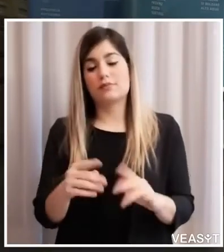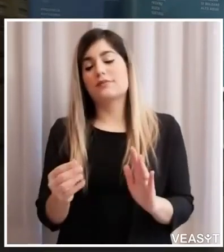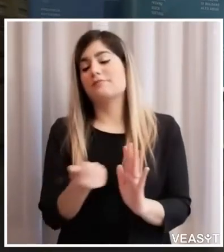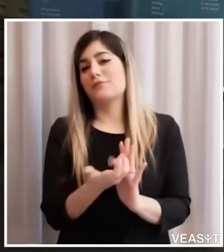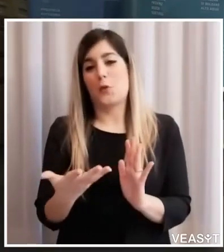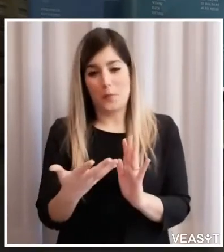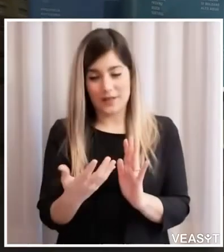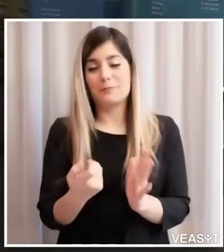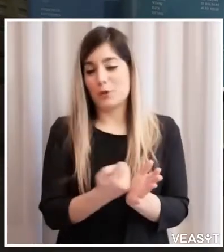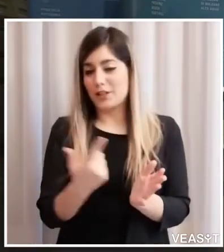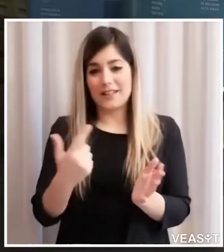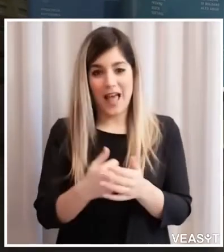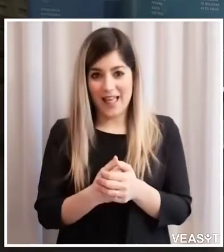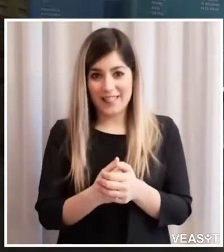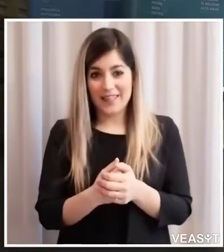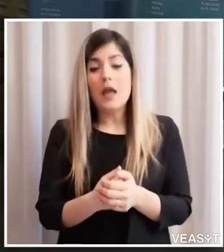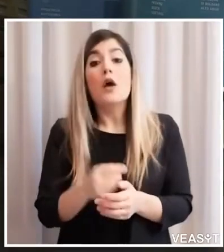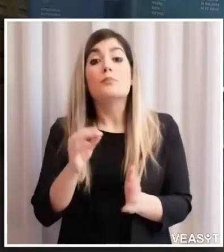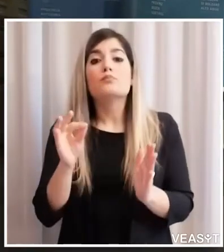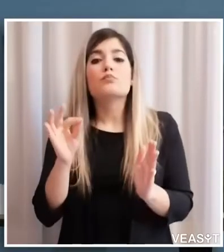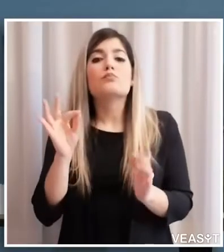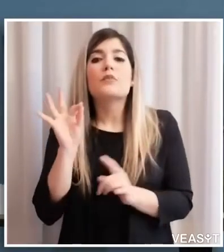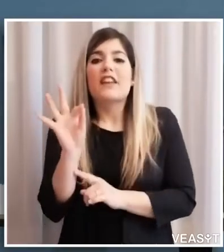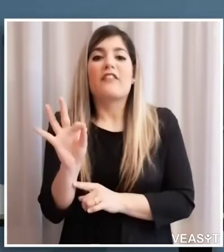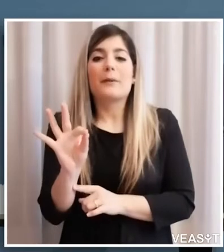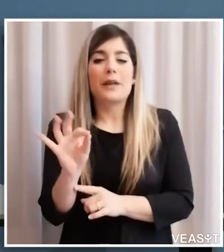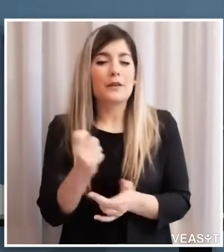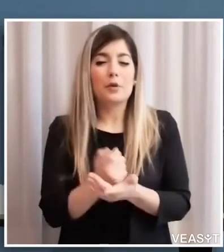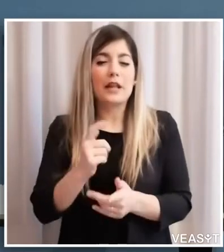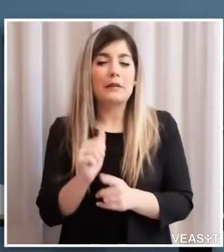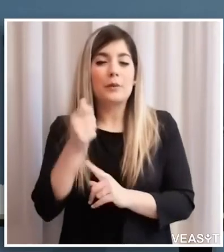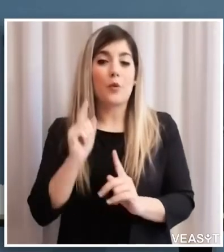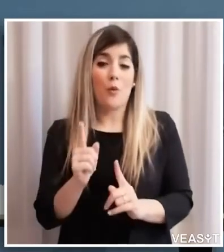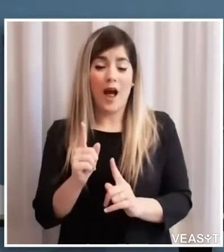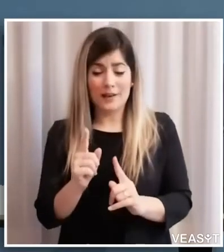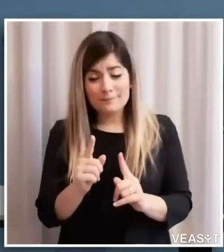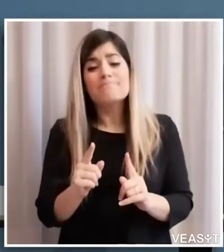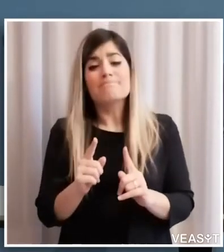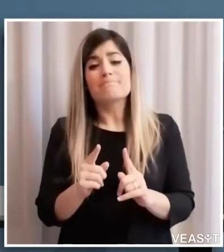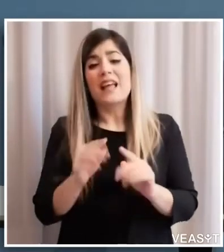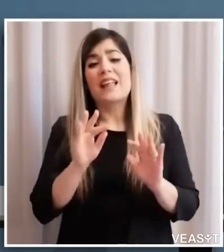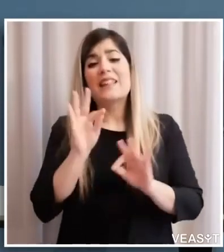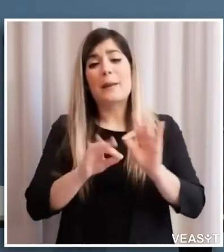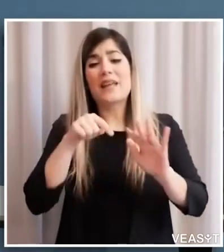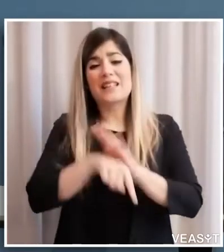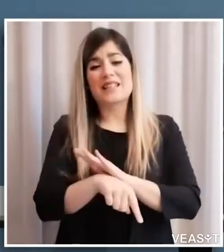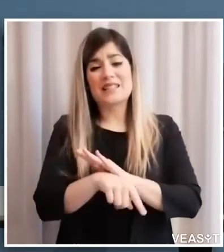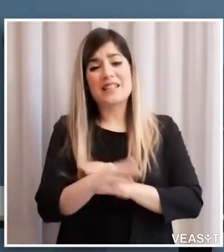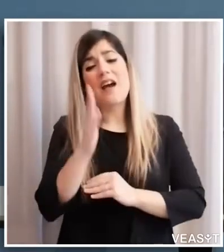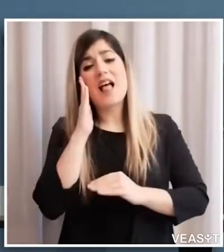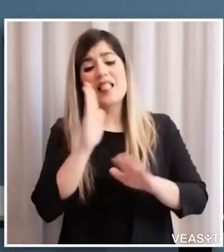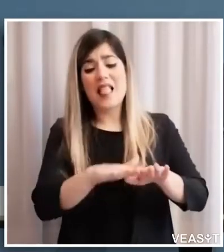Forse quello per noi il dato, il punto di riferimento sempre più importante, è quello dei posti letto in terapia intensiva occupati. Quindi